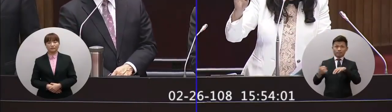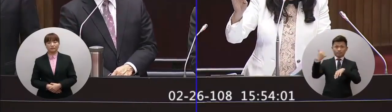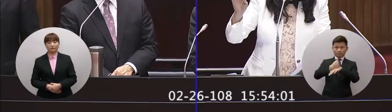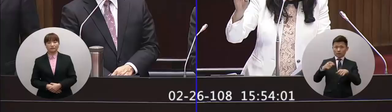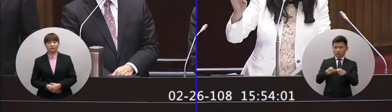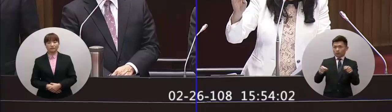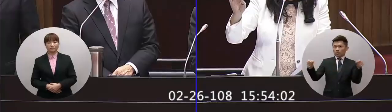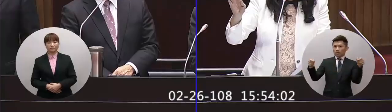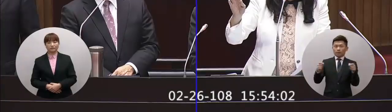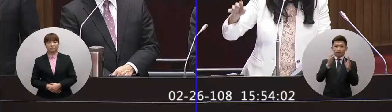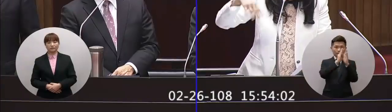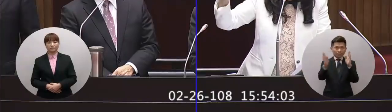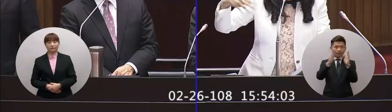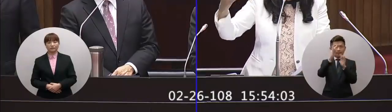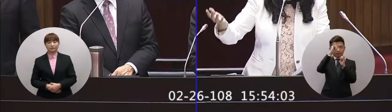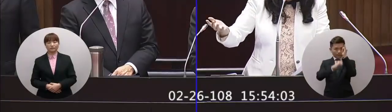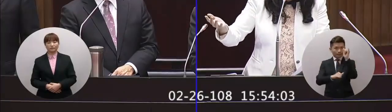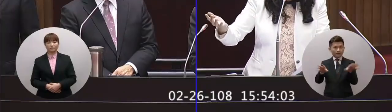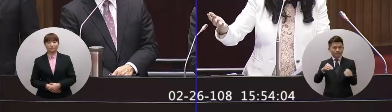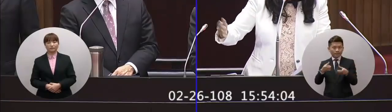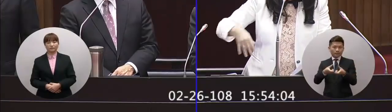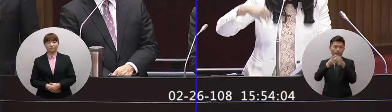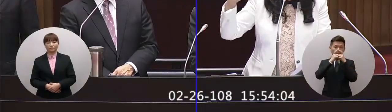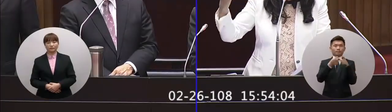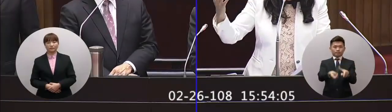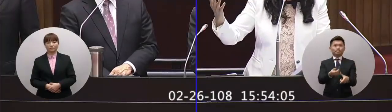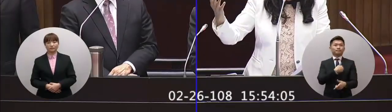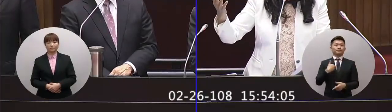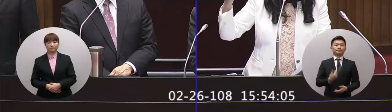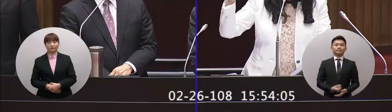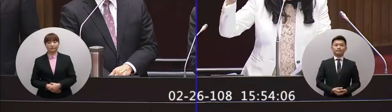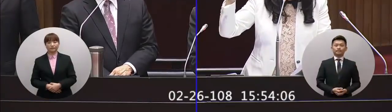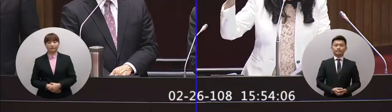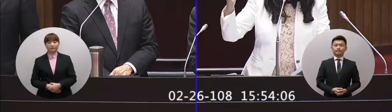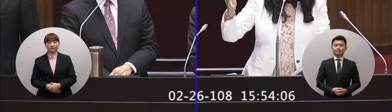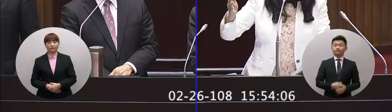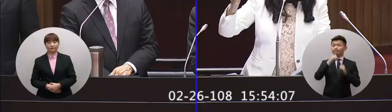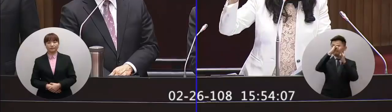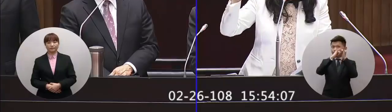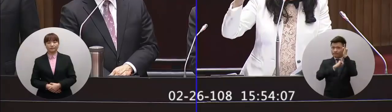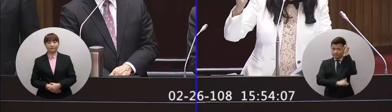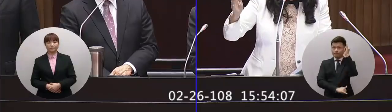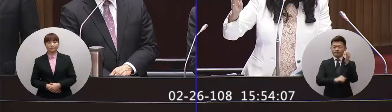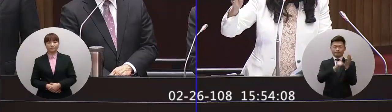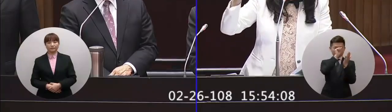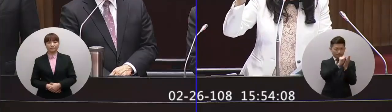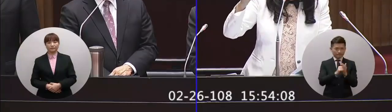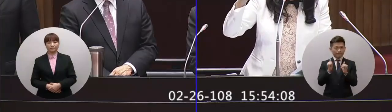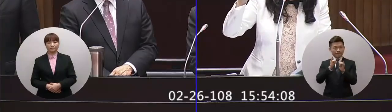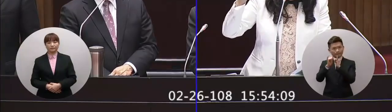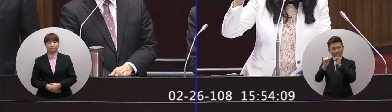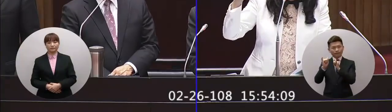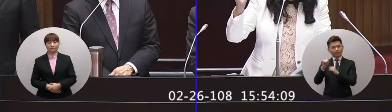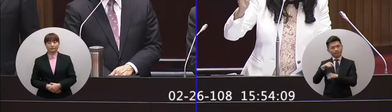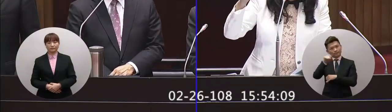期間的相關檔案跟史料都可以還原所有的這些這個歷史上社會大眾